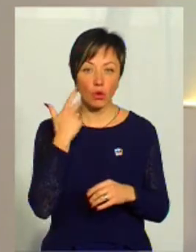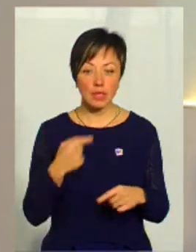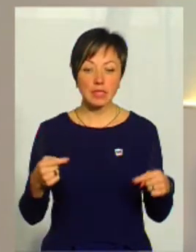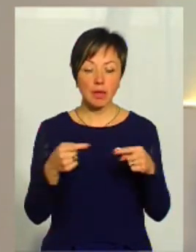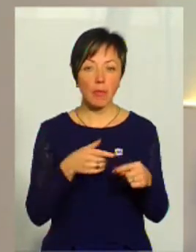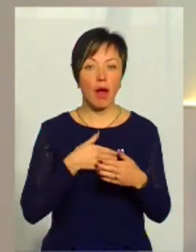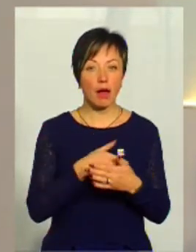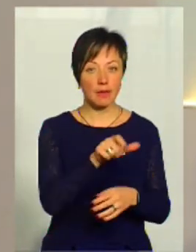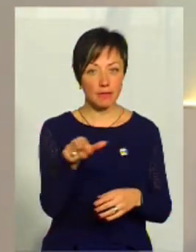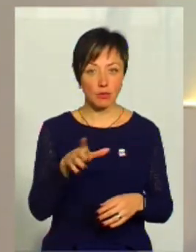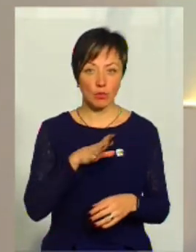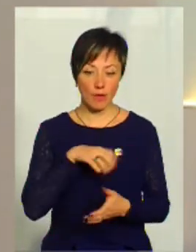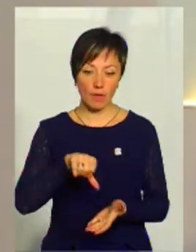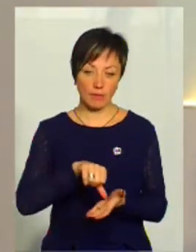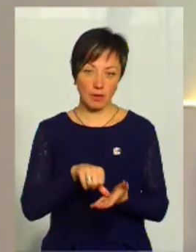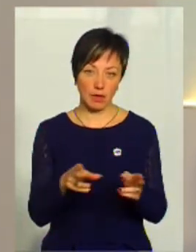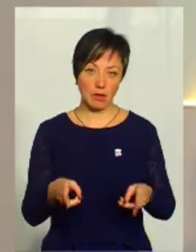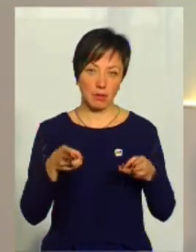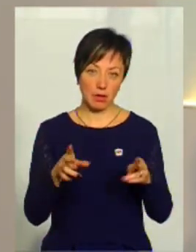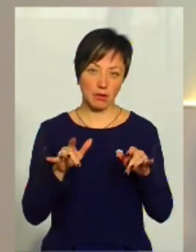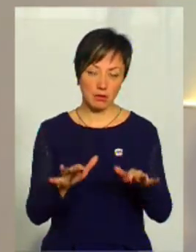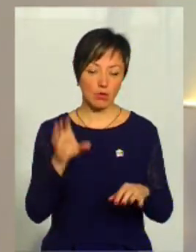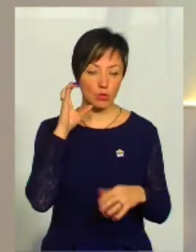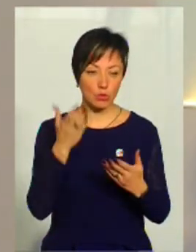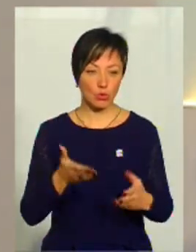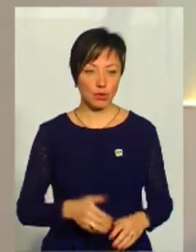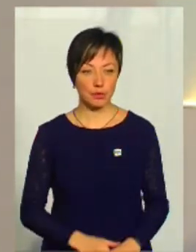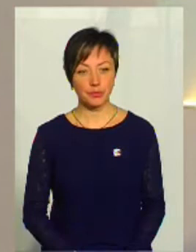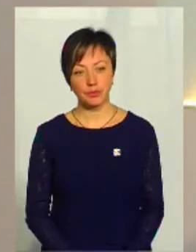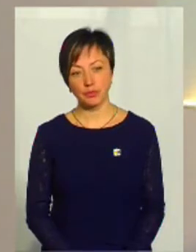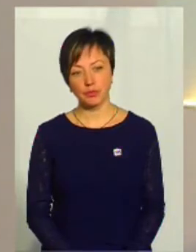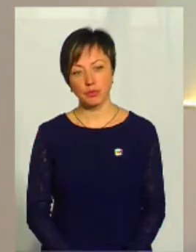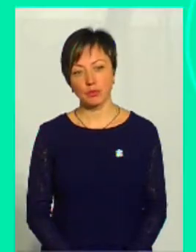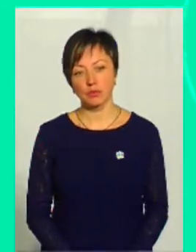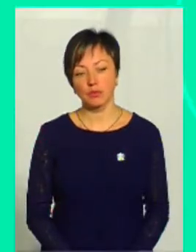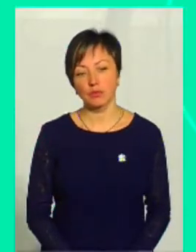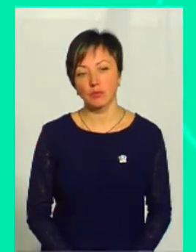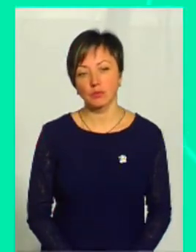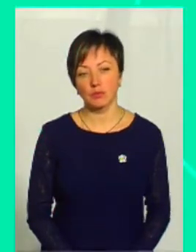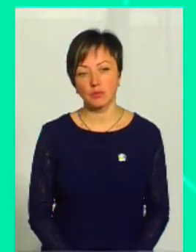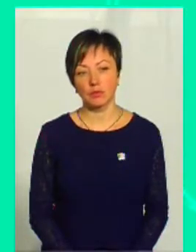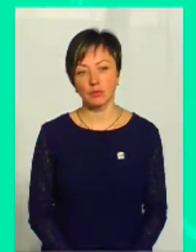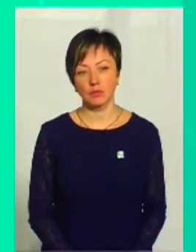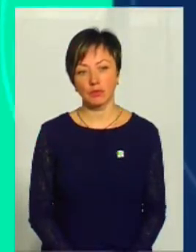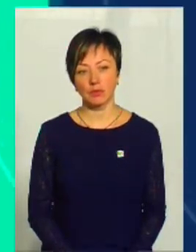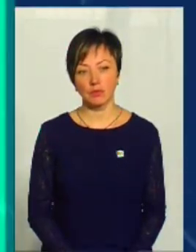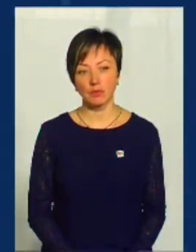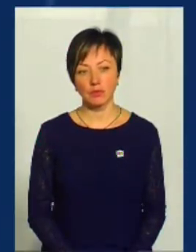саме активісти були фігурантами кримінальних справ. Послухаємо, продовжимо. Музика